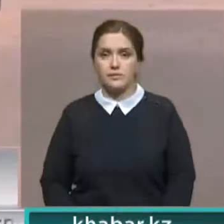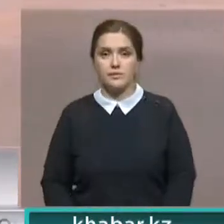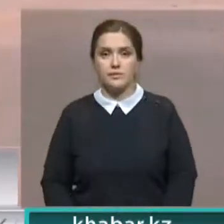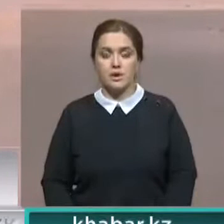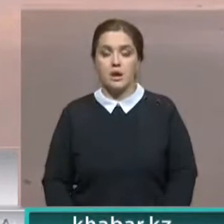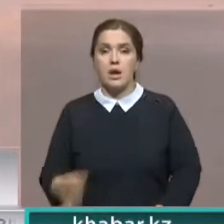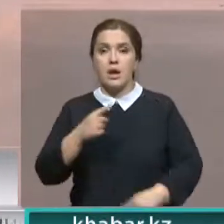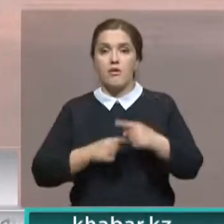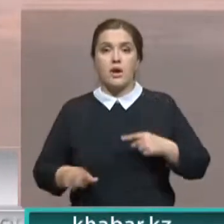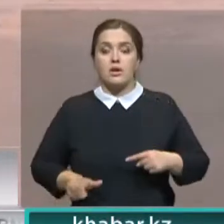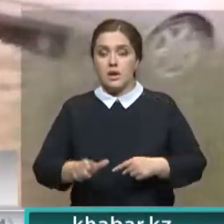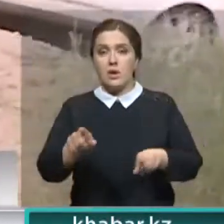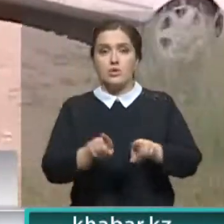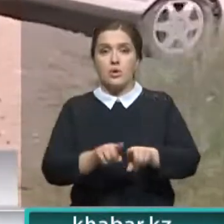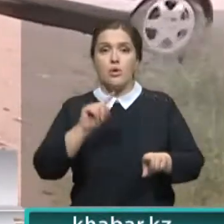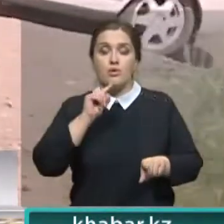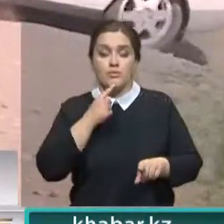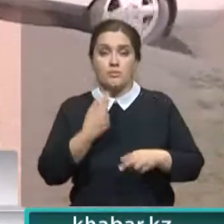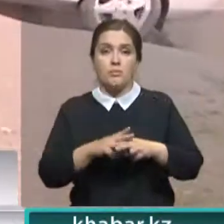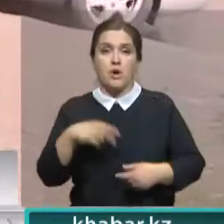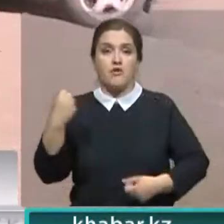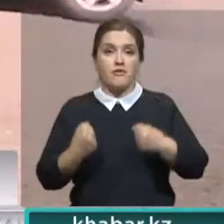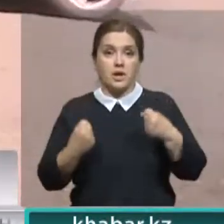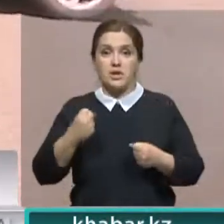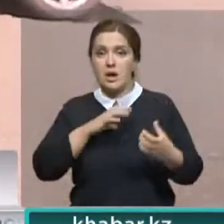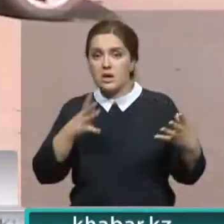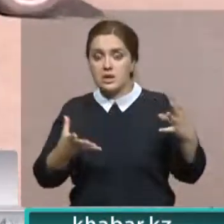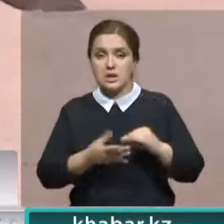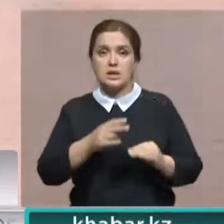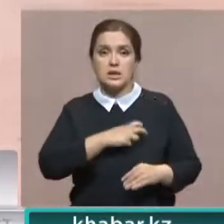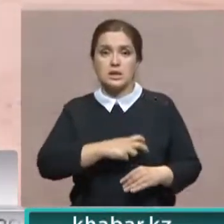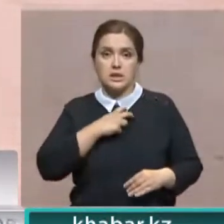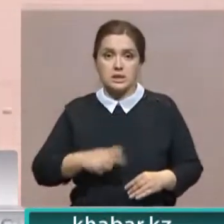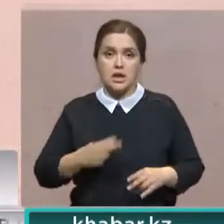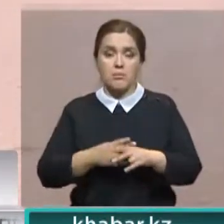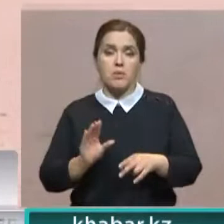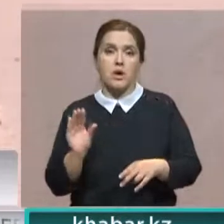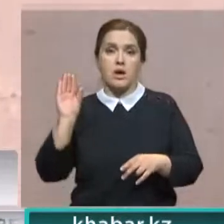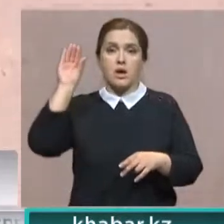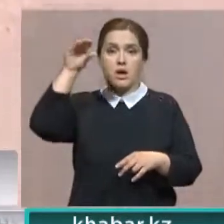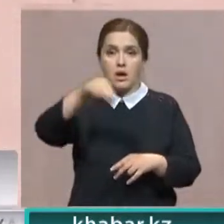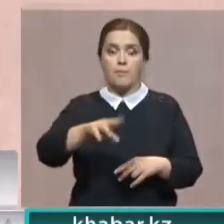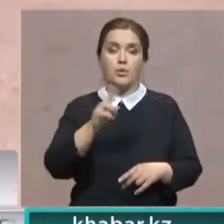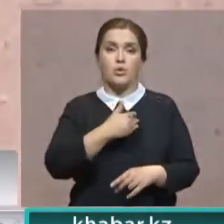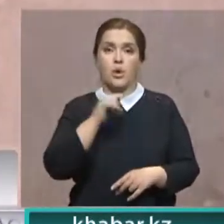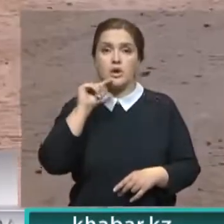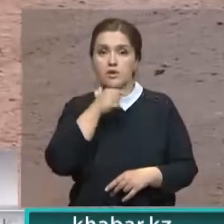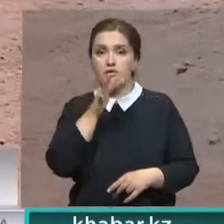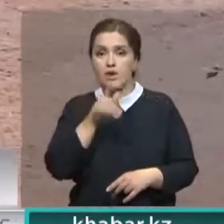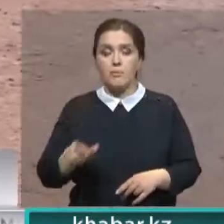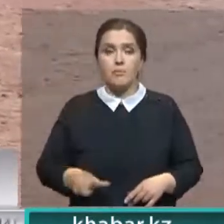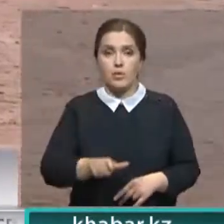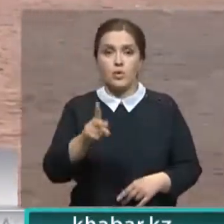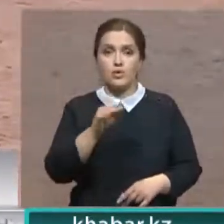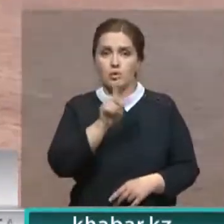Вернуться на трассу тоже непросто. Водитель этой легковушки сначала оценил все риски и с разгона забрался на подъем. Так делают все, кто хочет сэкономить время в пути. Но